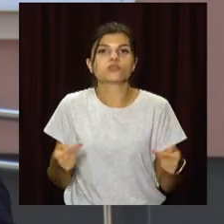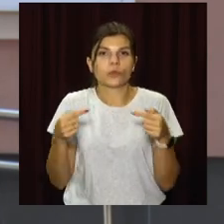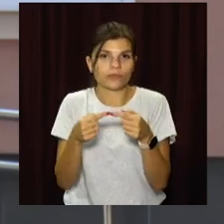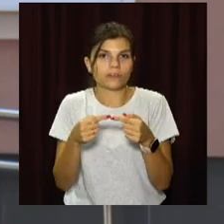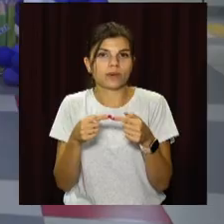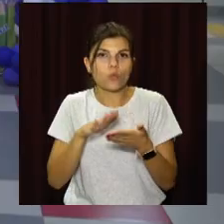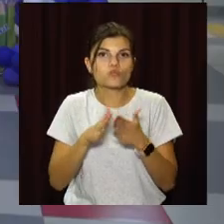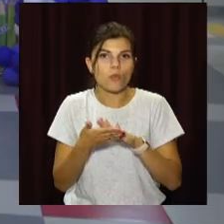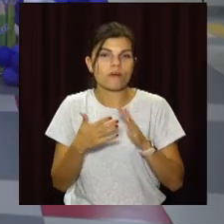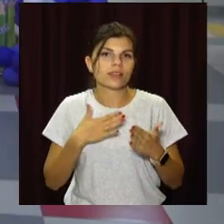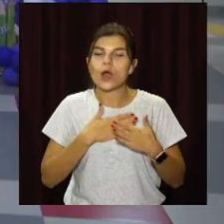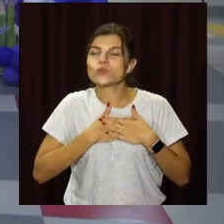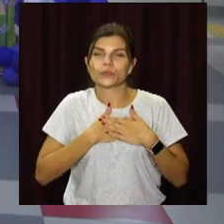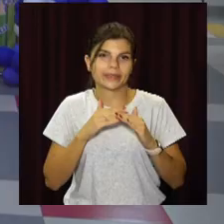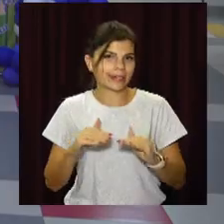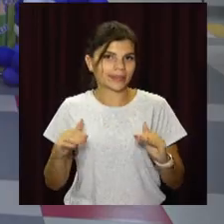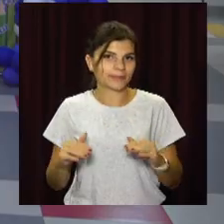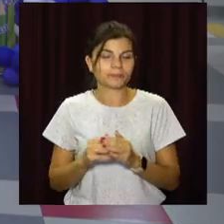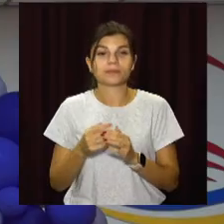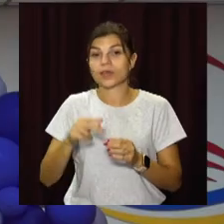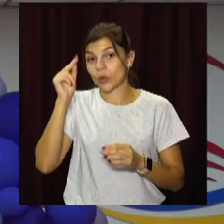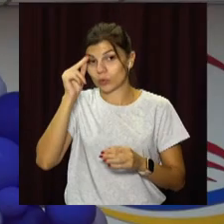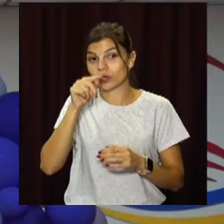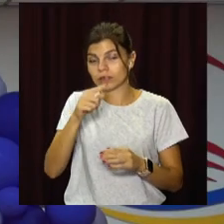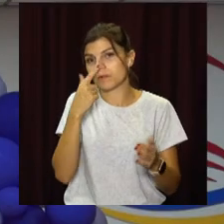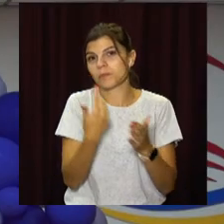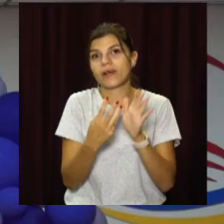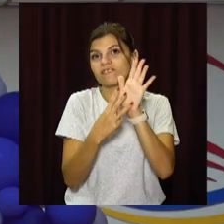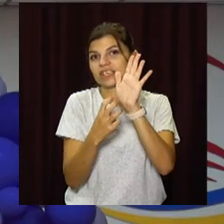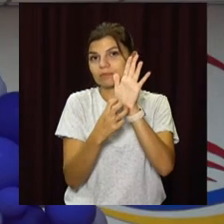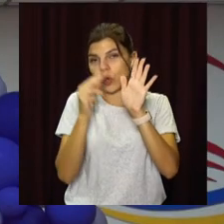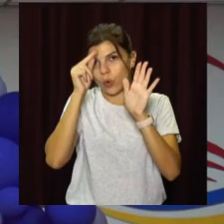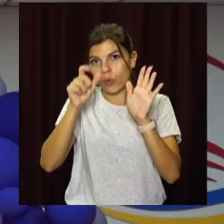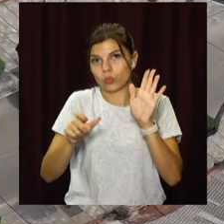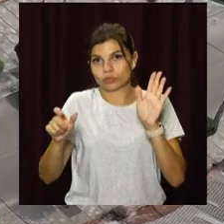нашим улюбленим дітям. Виновлені гімназії навчатимуться майже 800 учнів.